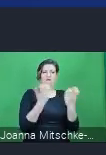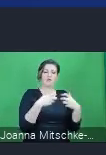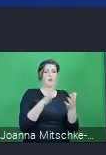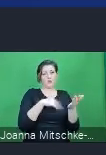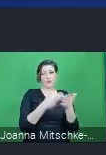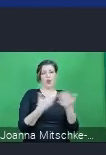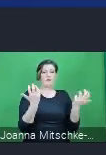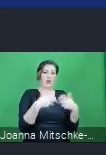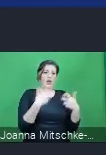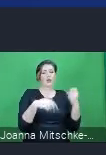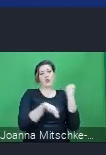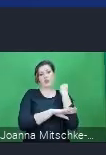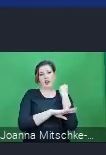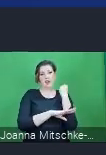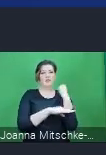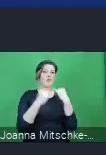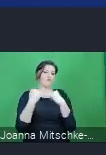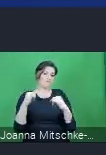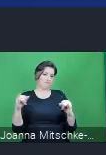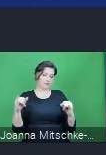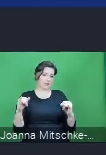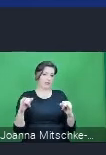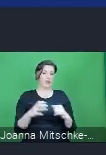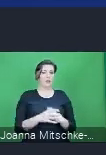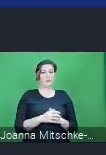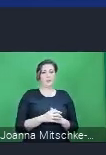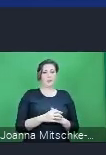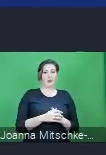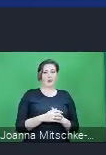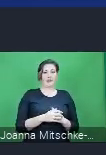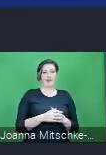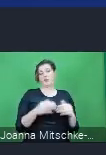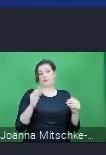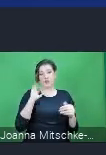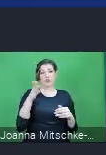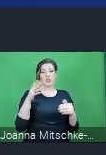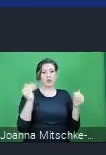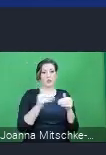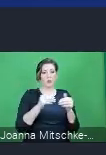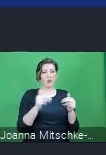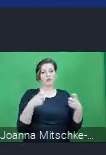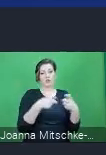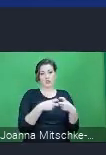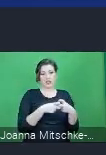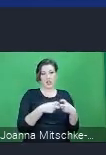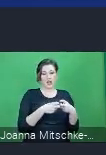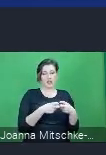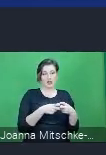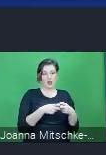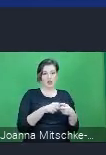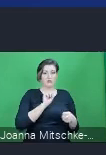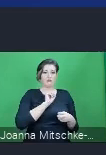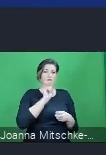nieruchomość, w której to się wszystko odbywa. I generalnie za pośrednictwem systemu informatycznego te deklaracje w trybie